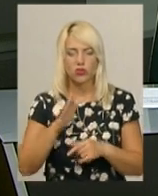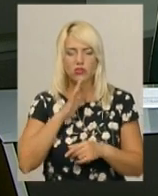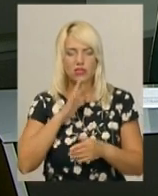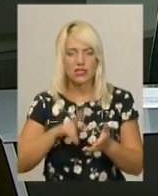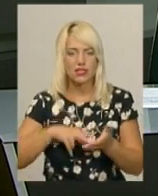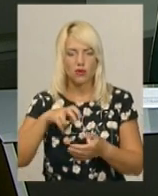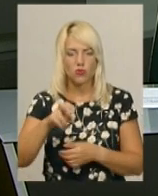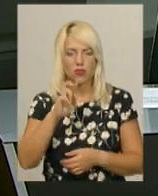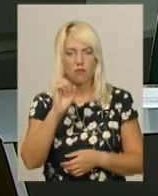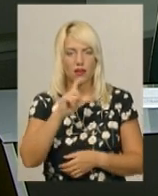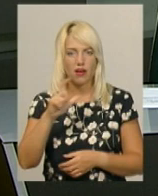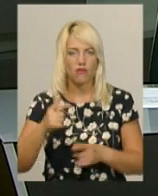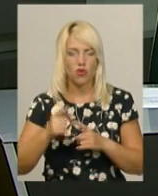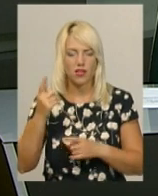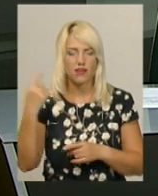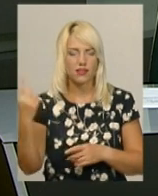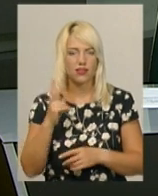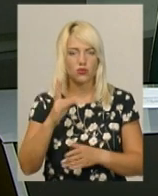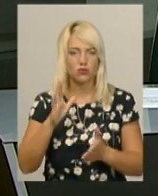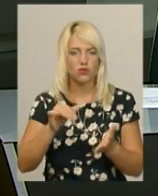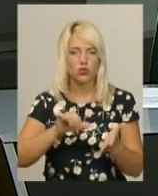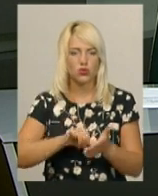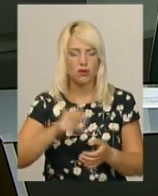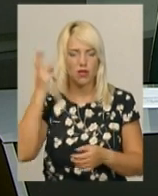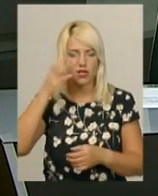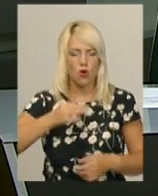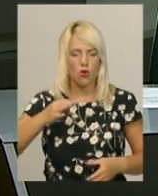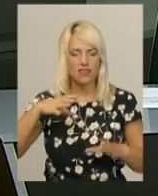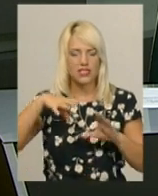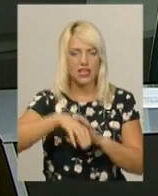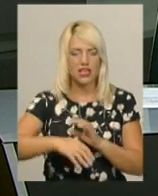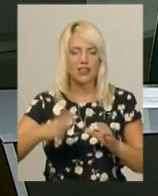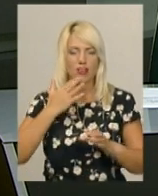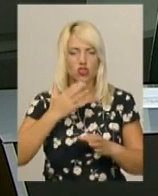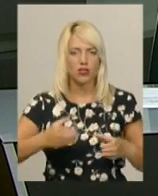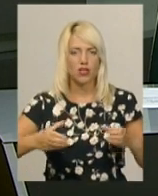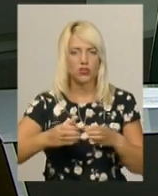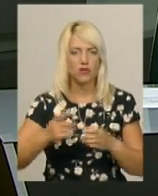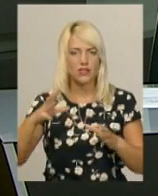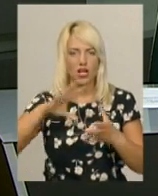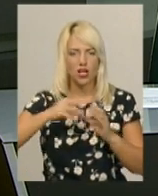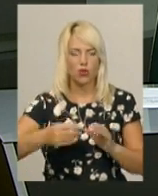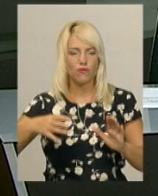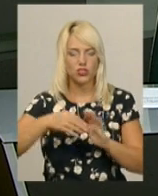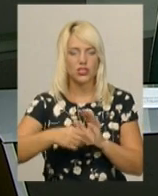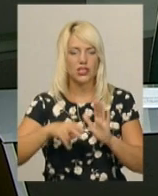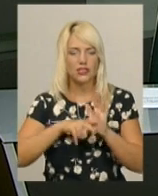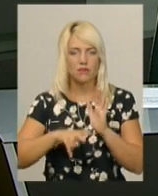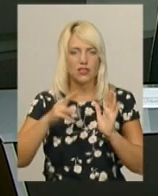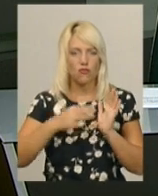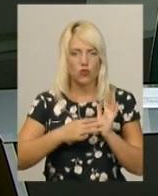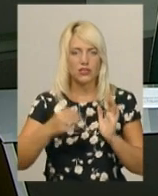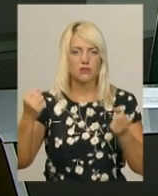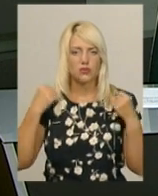Бех. Вона єдина виступатиме за Хмельницьку область в складі національної збірної. Загалом туди увійшли 88 спортсменів і 43